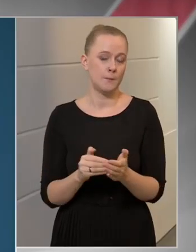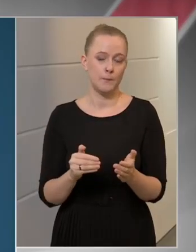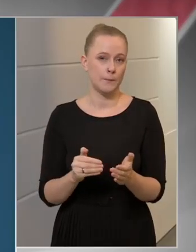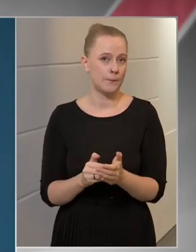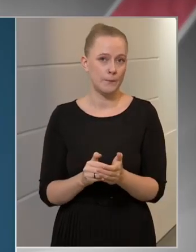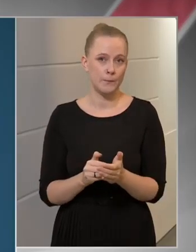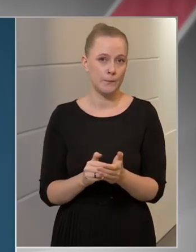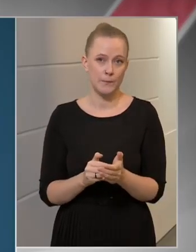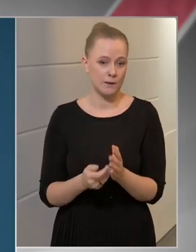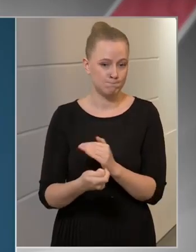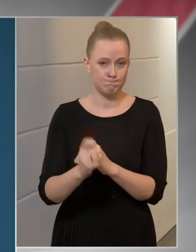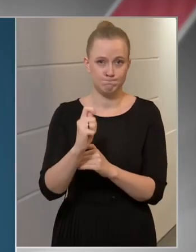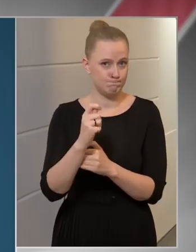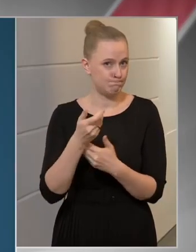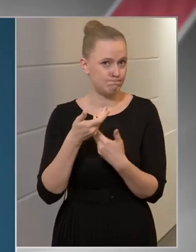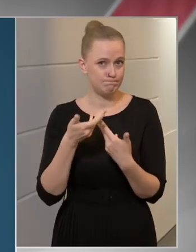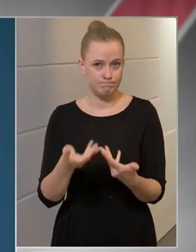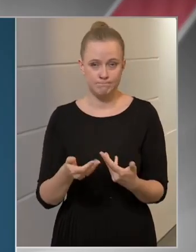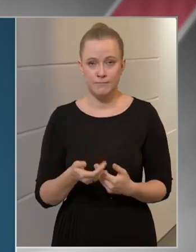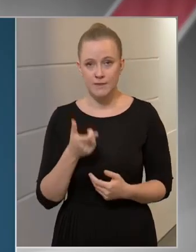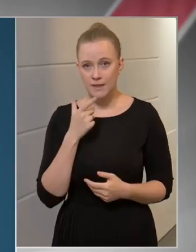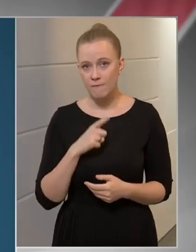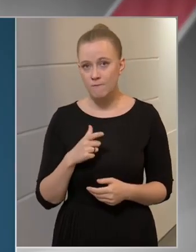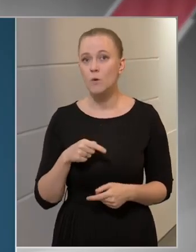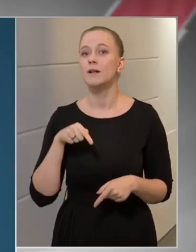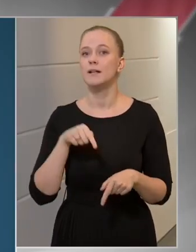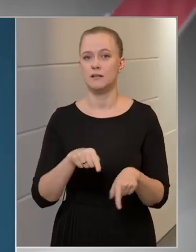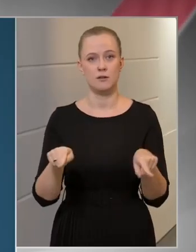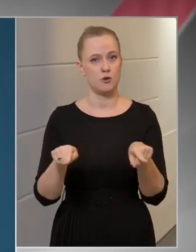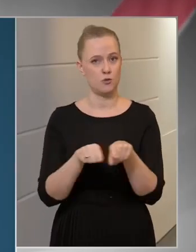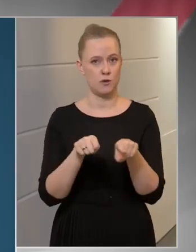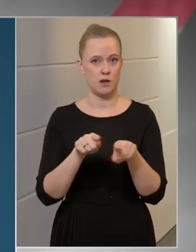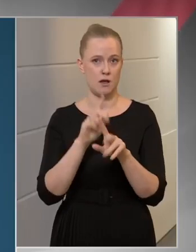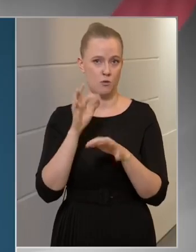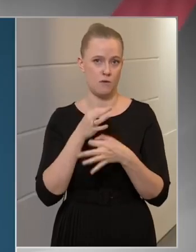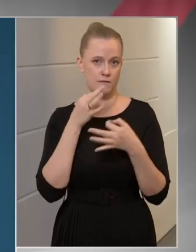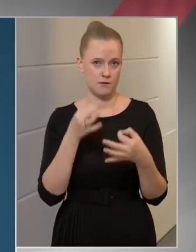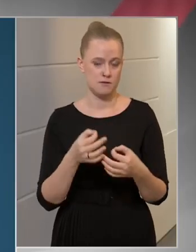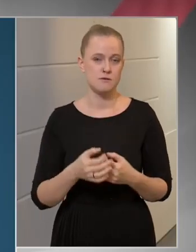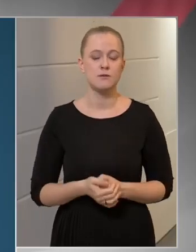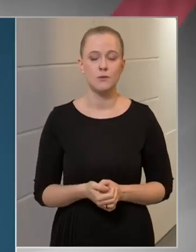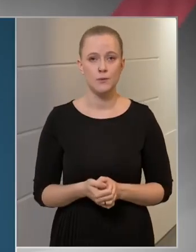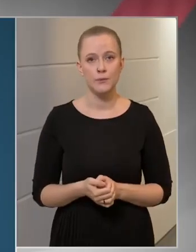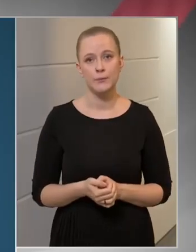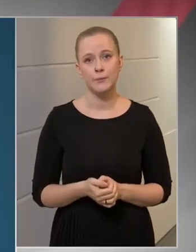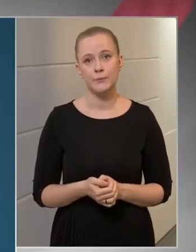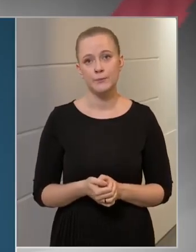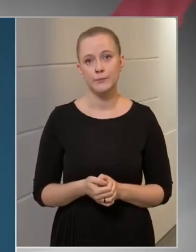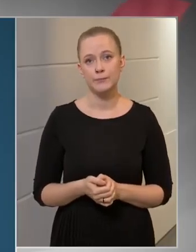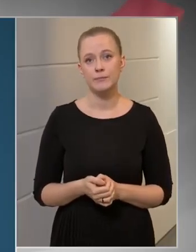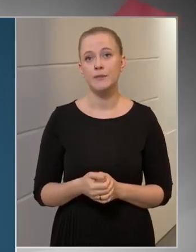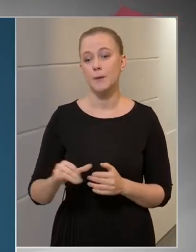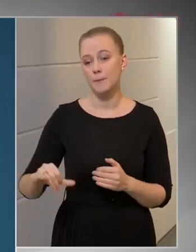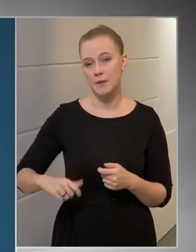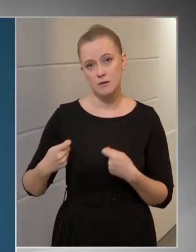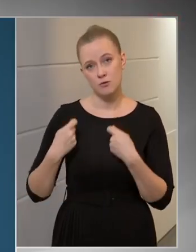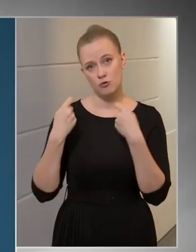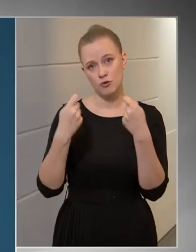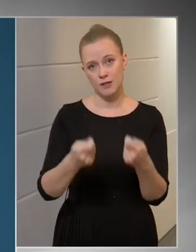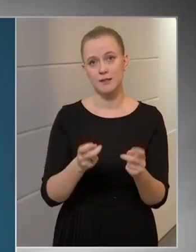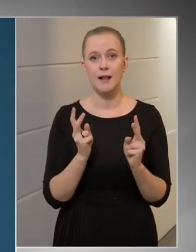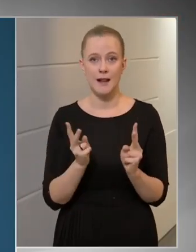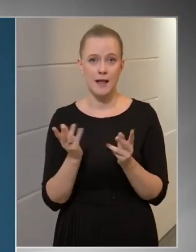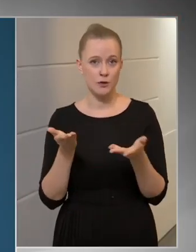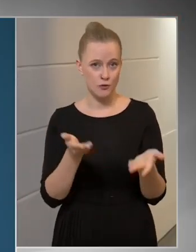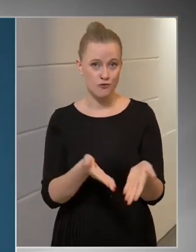kerültek felfedésre. Itt is erről van szó. Biztosítjuk a lehetőséget,